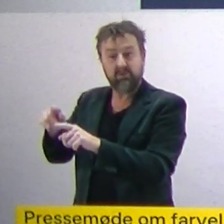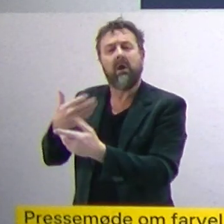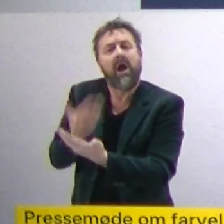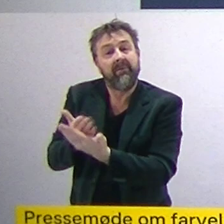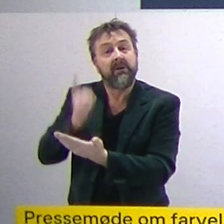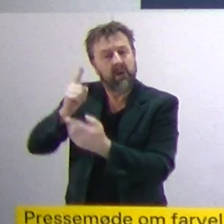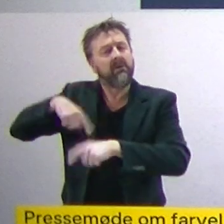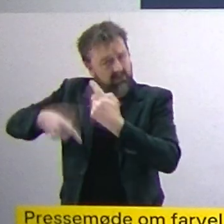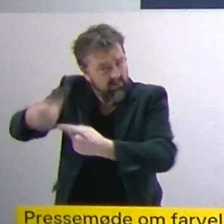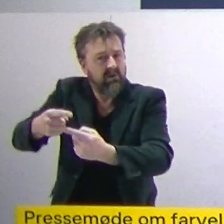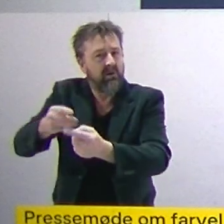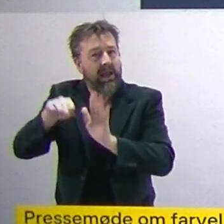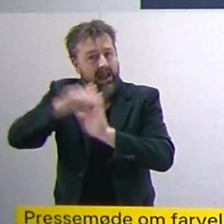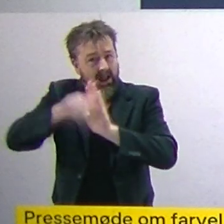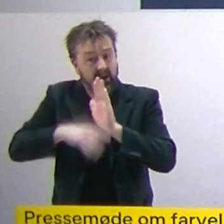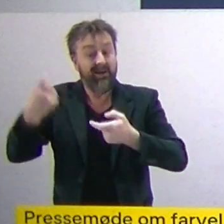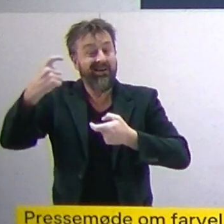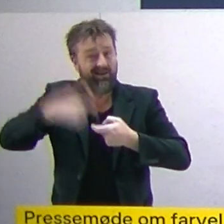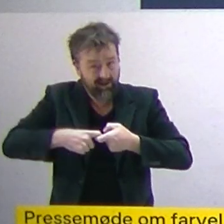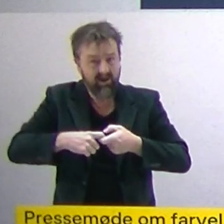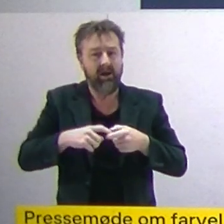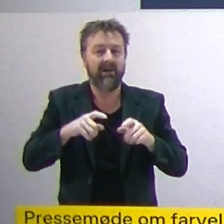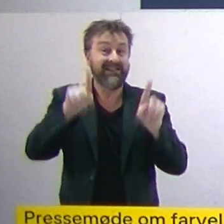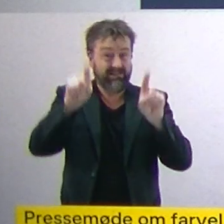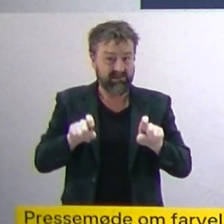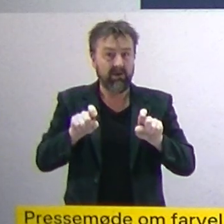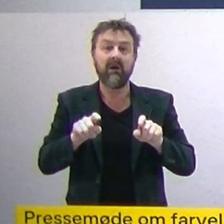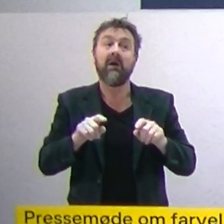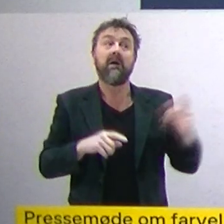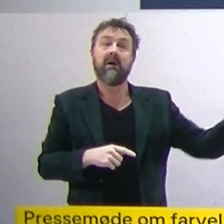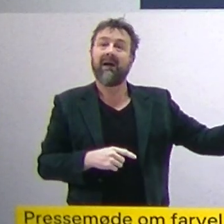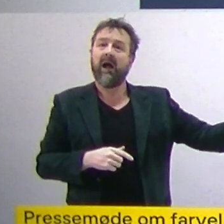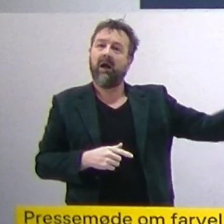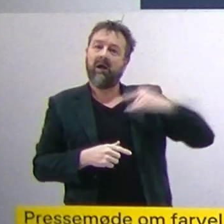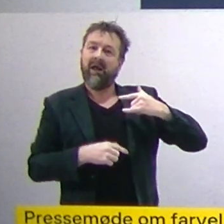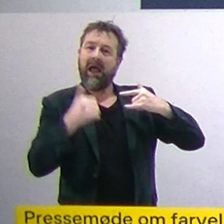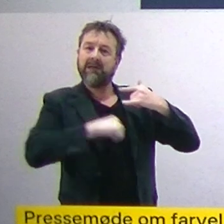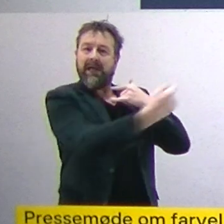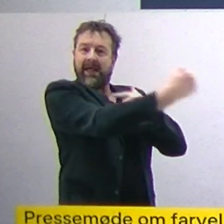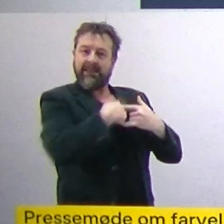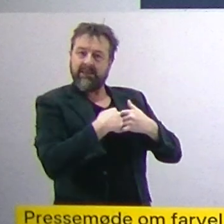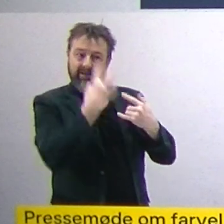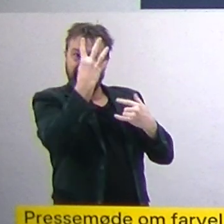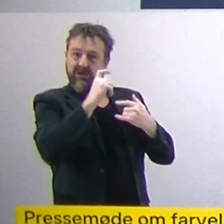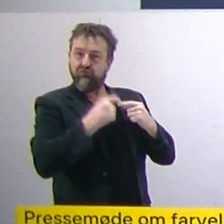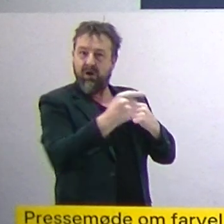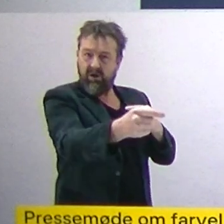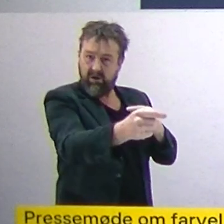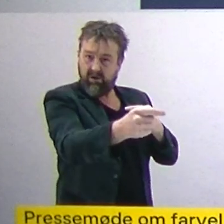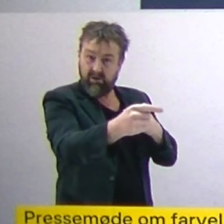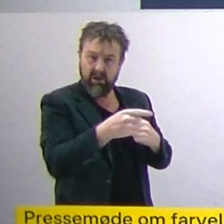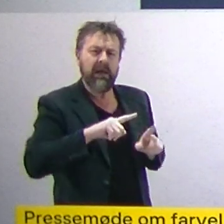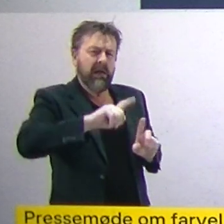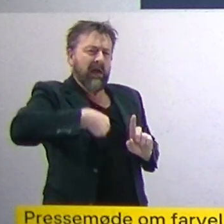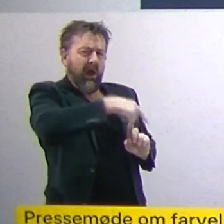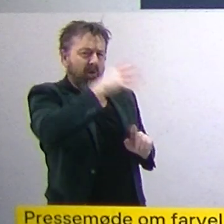for test med mere ved indrejse i forløb i fire uger. Det kræver, at Folketingets partier giver opfattning til det, og